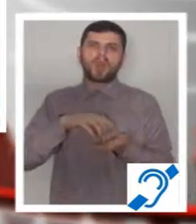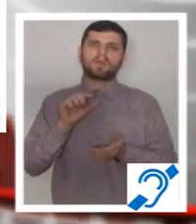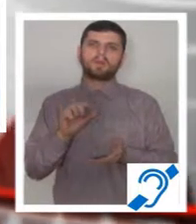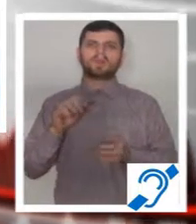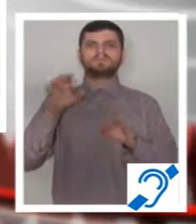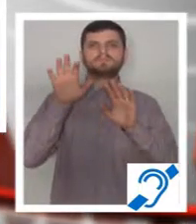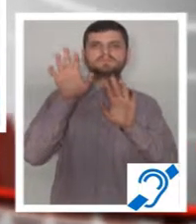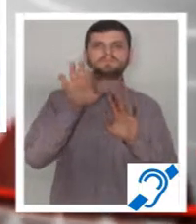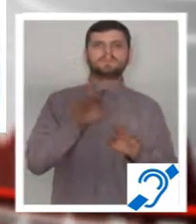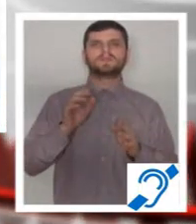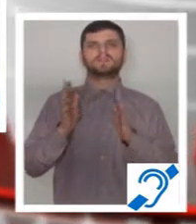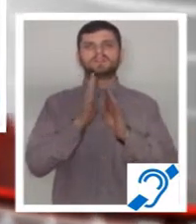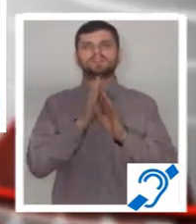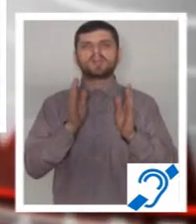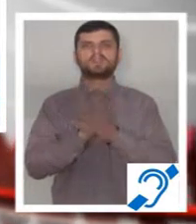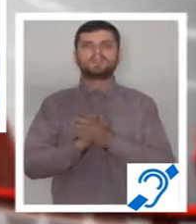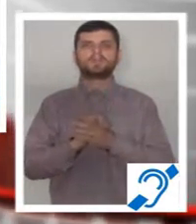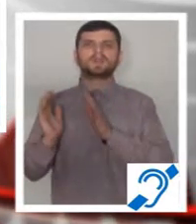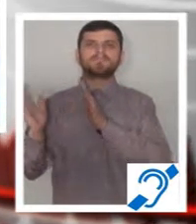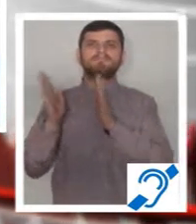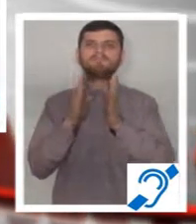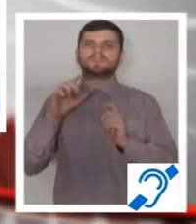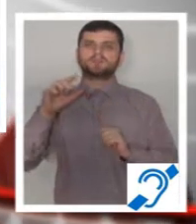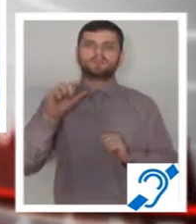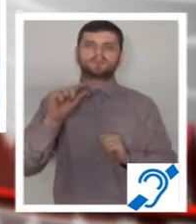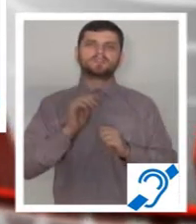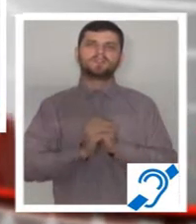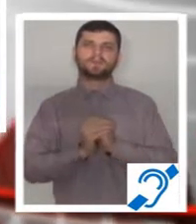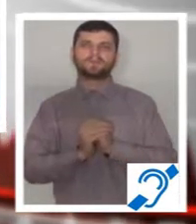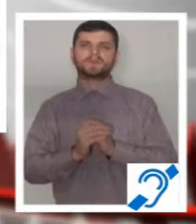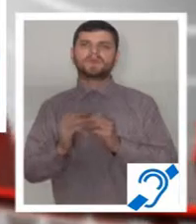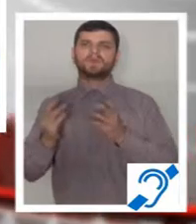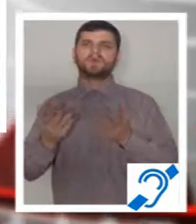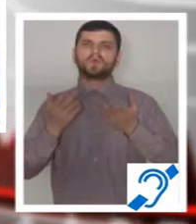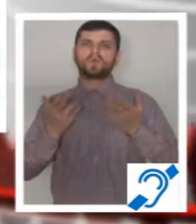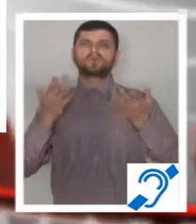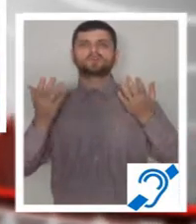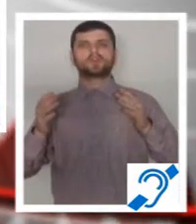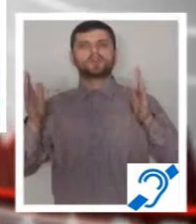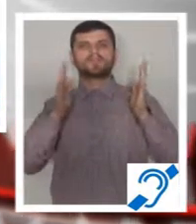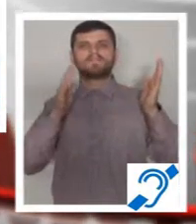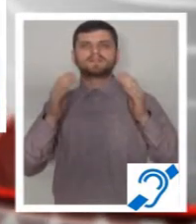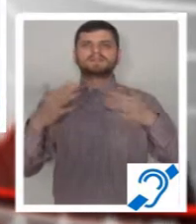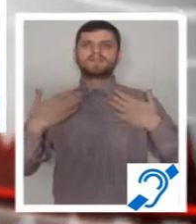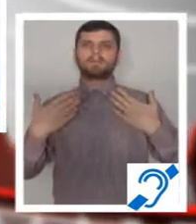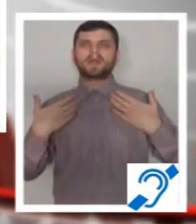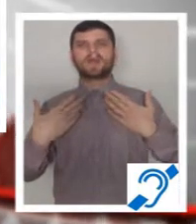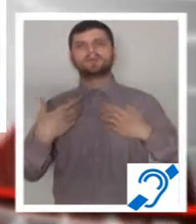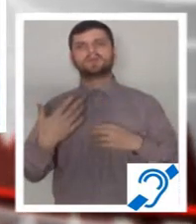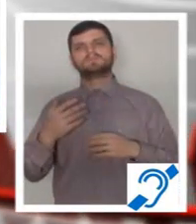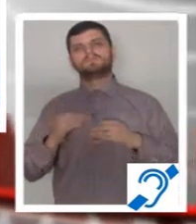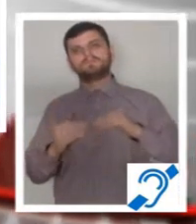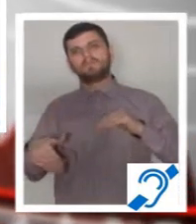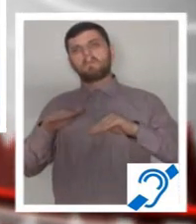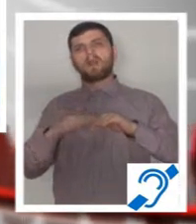arile strânse va fi ceață. Vântul va sufla slab și moderat cu ușoare intensificări pe creste. Temperatura aerului va avea valori puțin mai